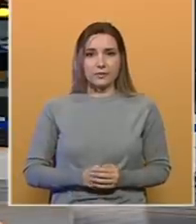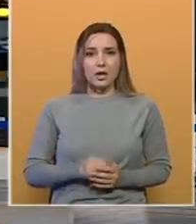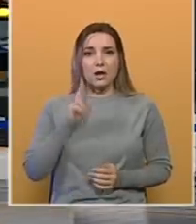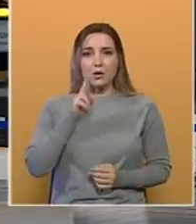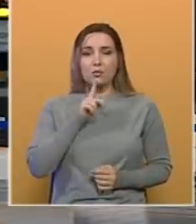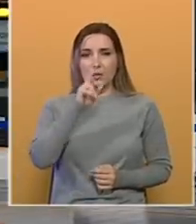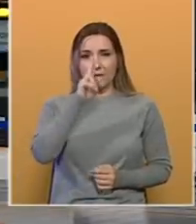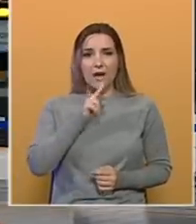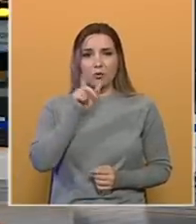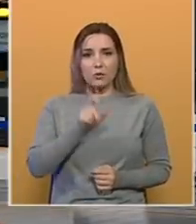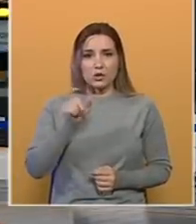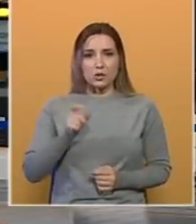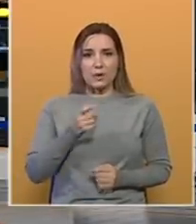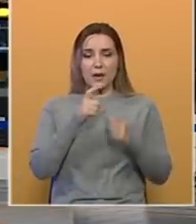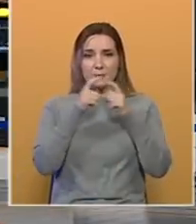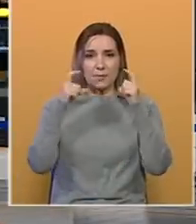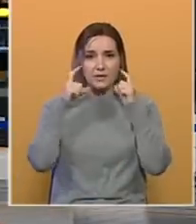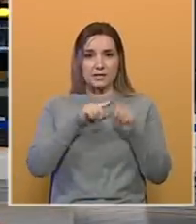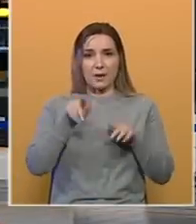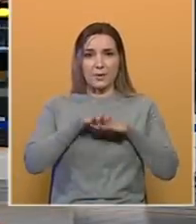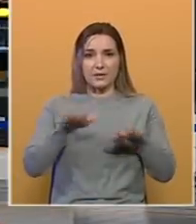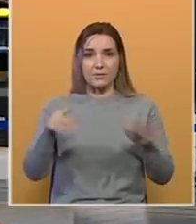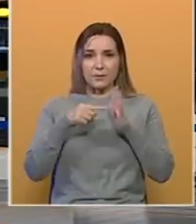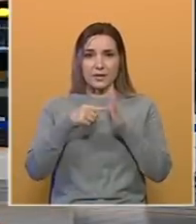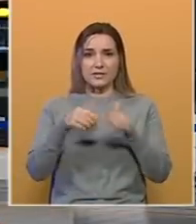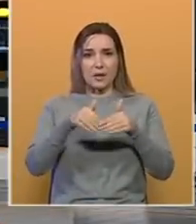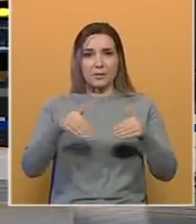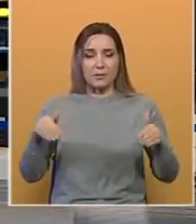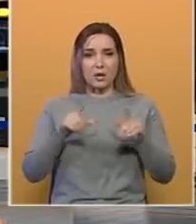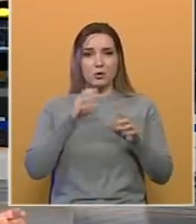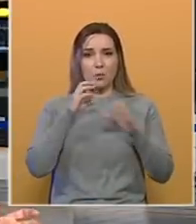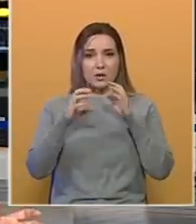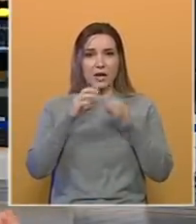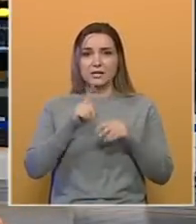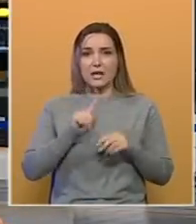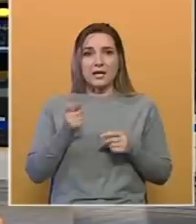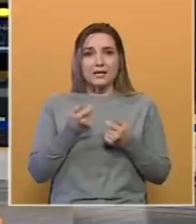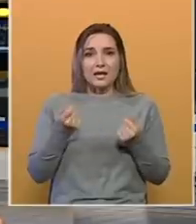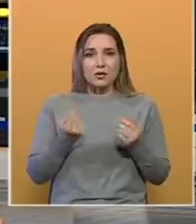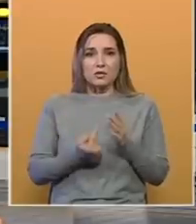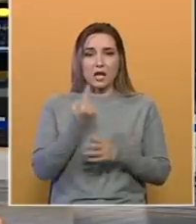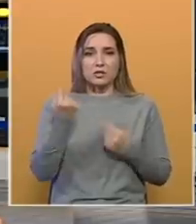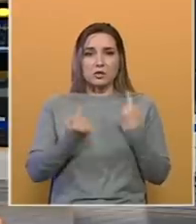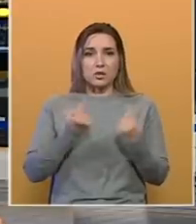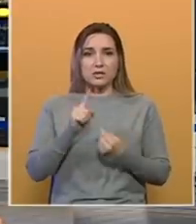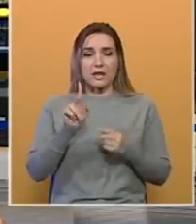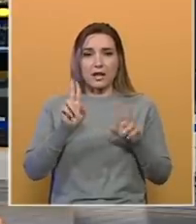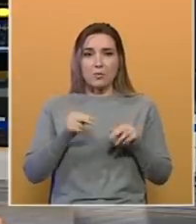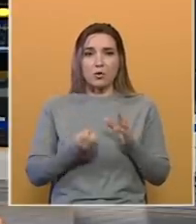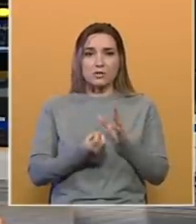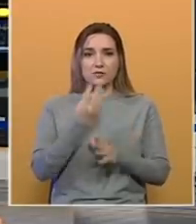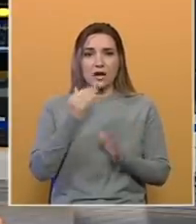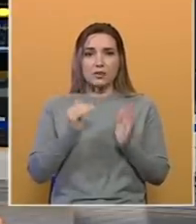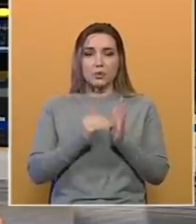Gluhim i nagluhim osobama maska tijekom pandemije predstavlja barijeru u komunikaciji, te se nerijetko nađe u situaciji da ne mogu ostvariti